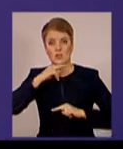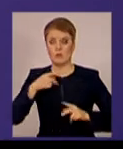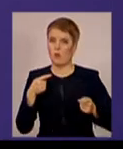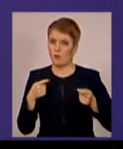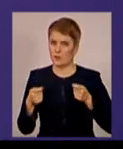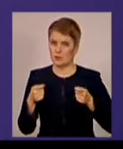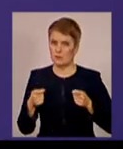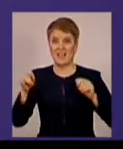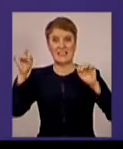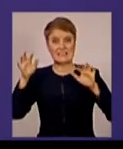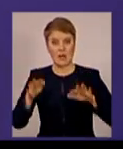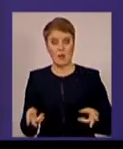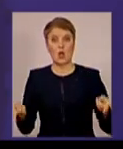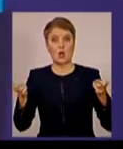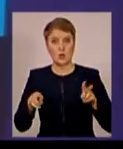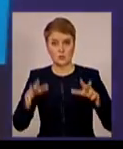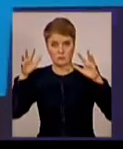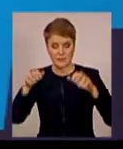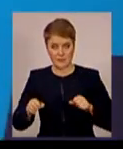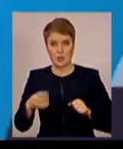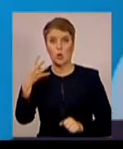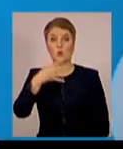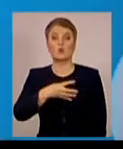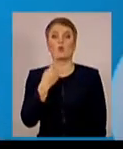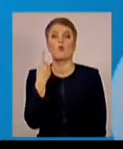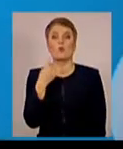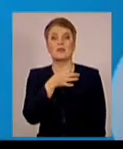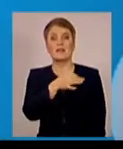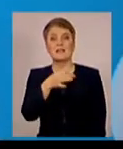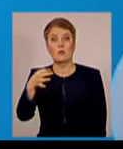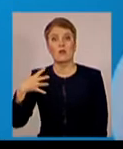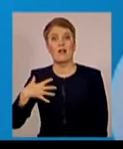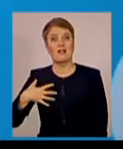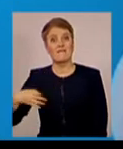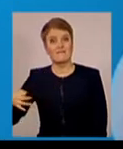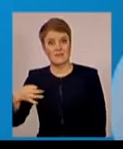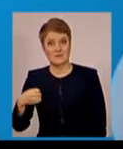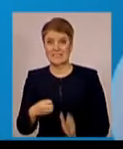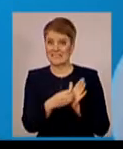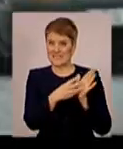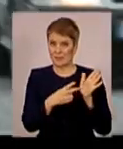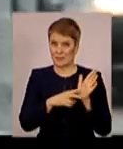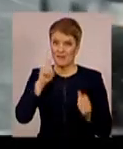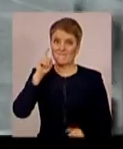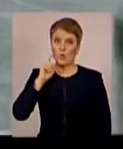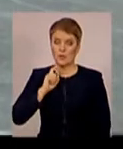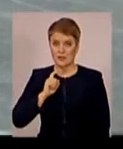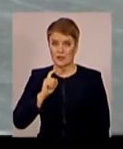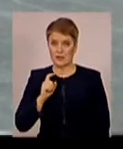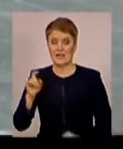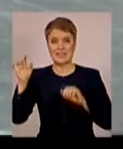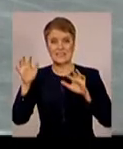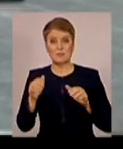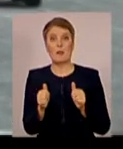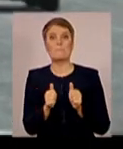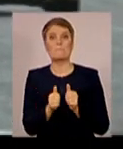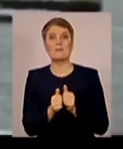Снігопад залишив без світла також 41 населений пункт на Львівщині та 17 на Волині. Засипало снігом і Прикарпаття,